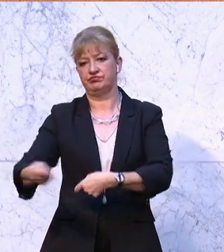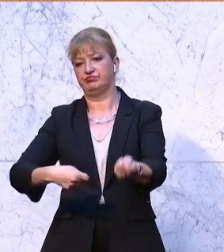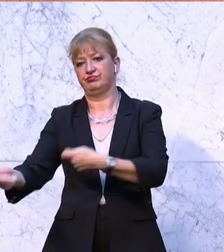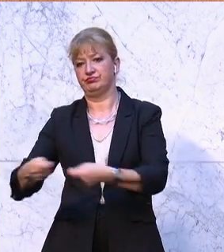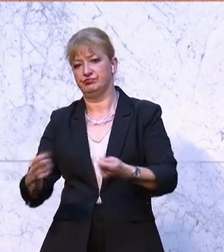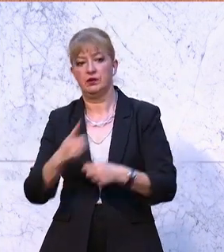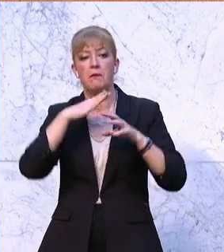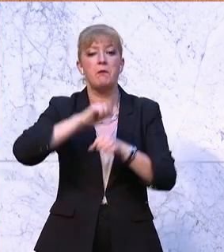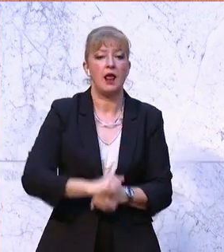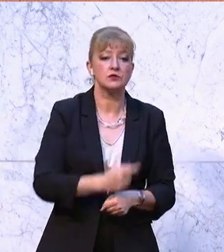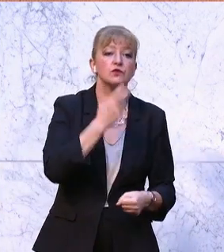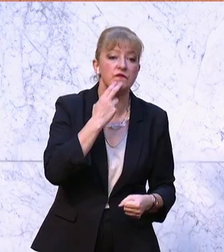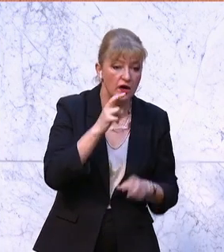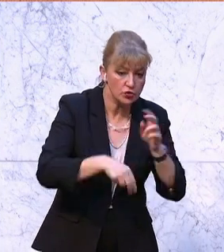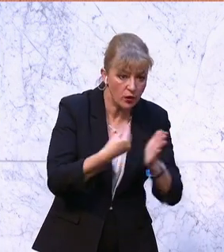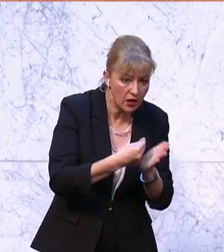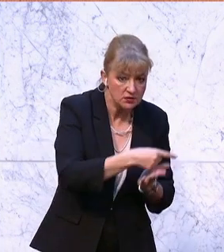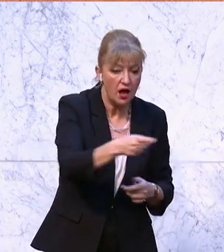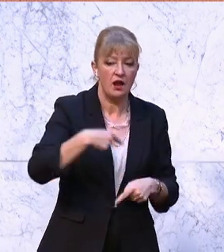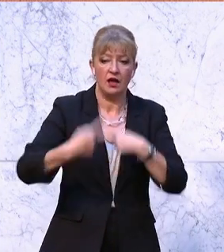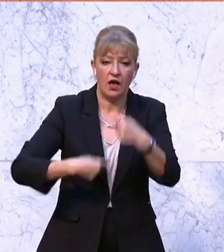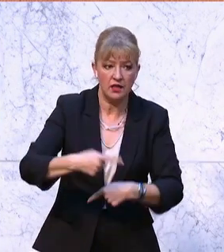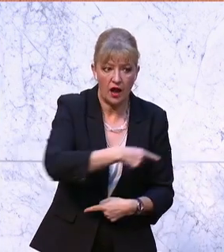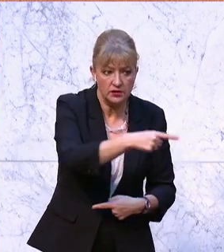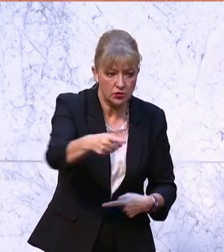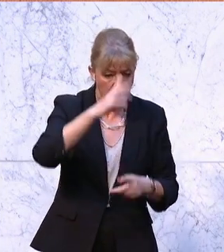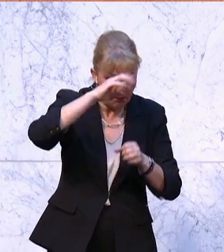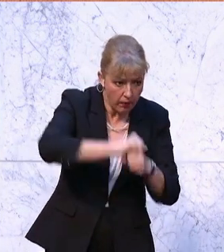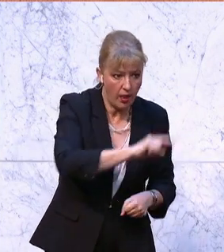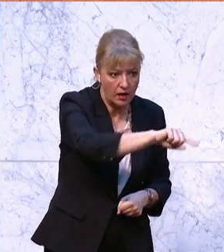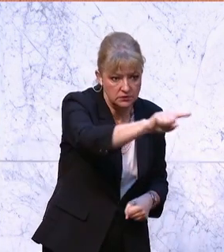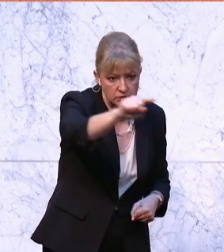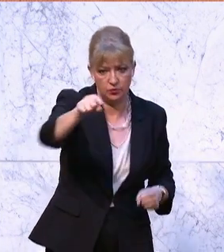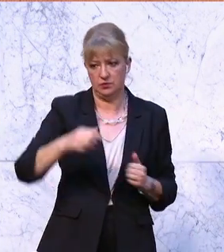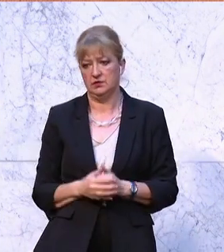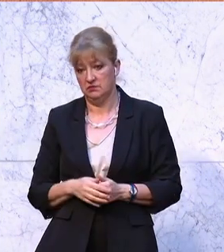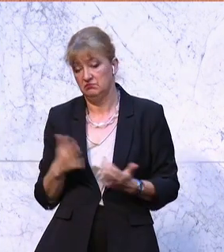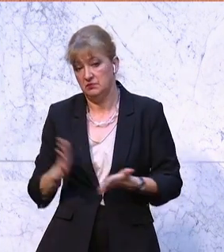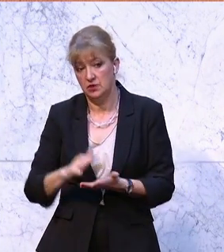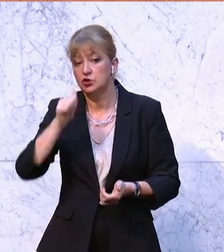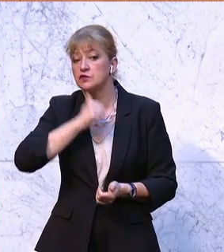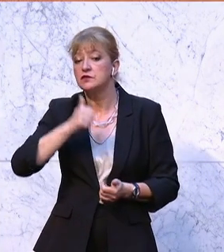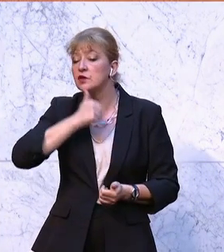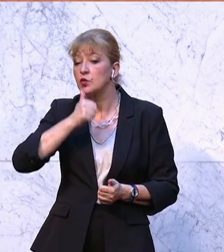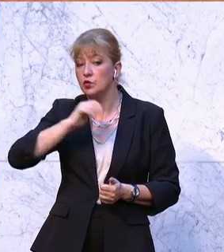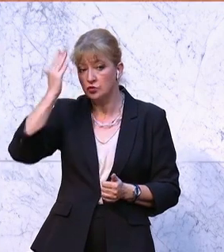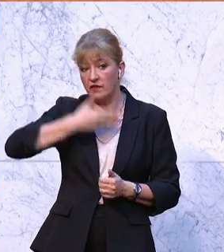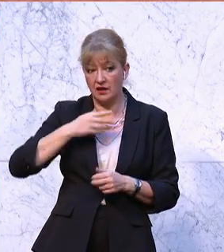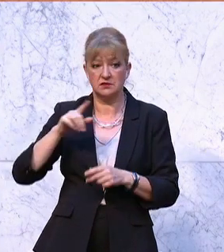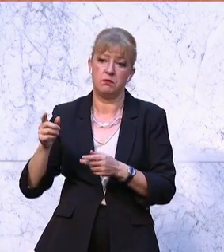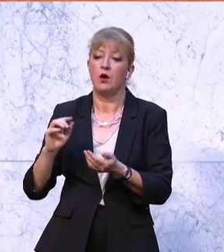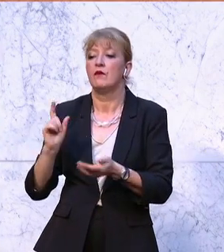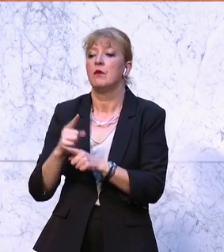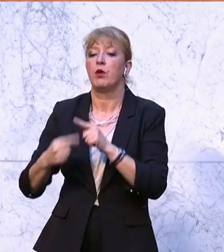Steuerzahler und der künftigen Generationen. Getarnt wird diese schwarz-grüne Klientelpolitik